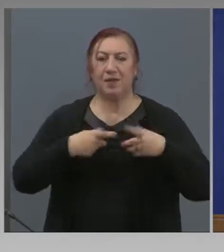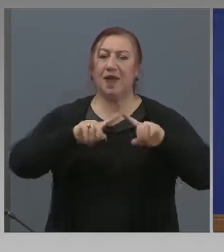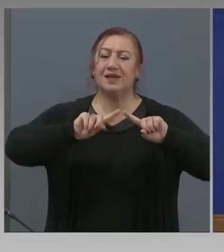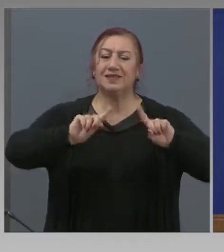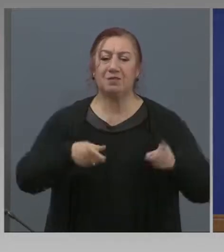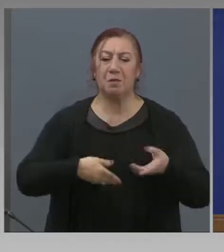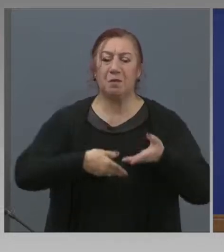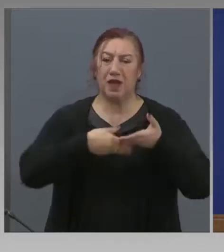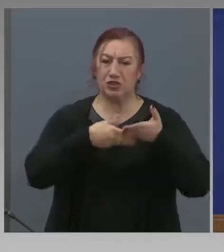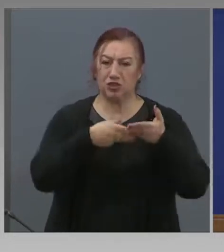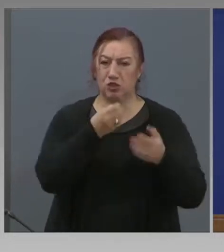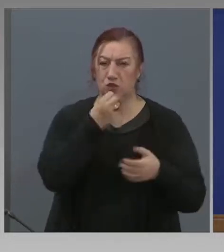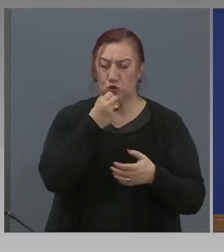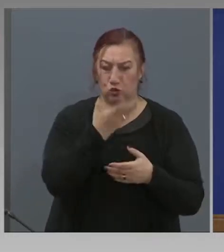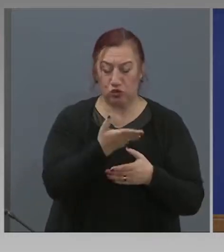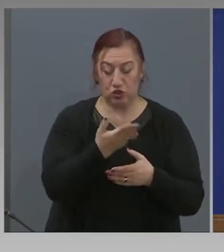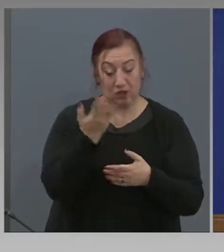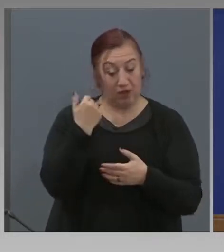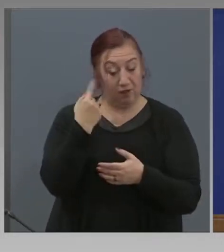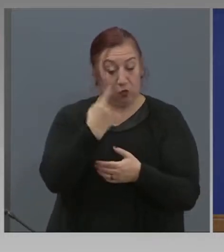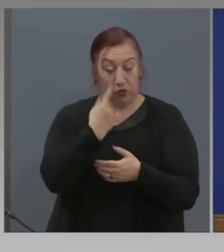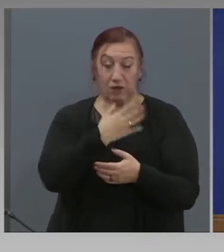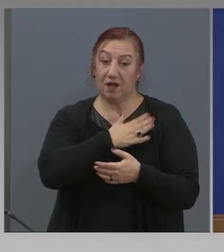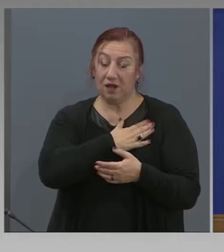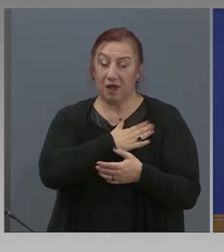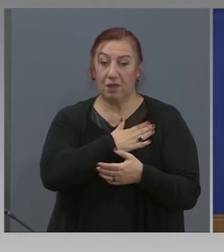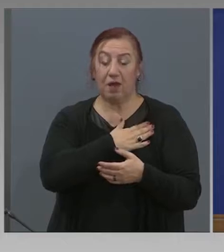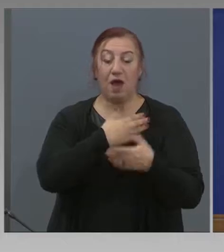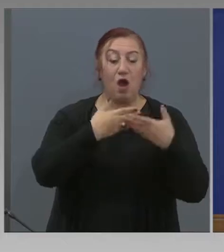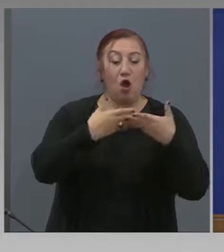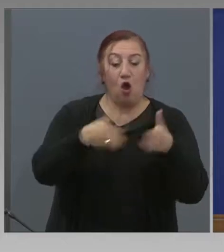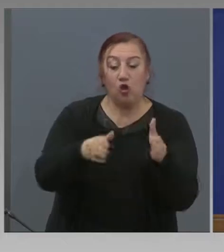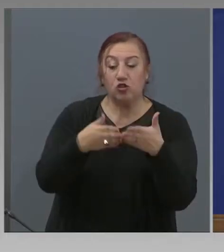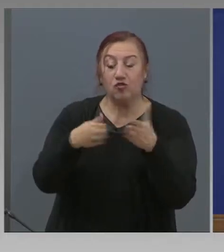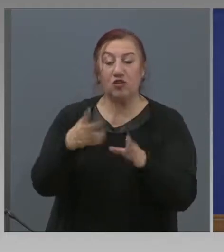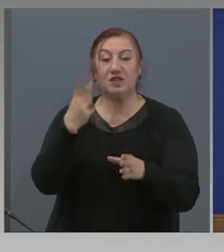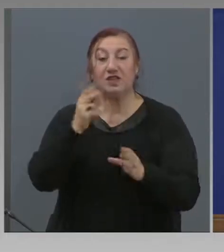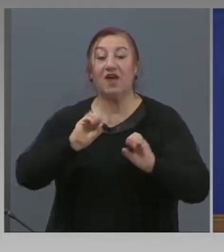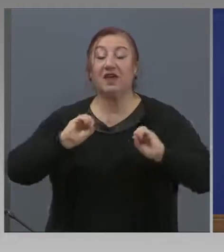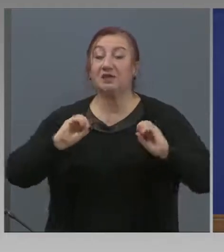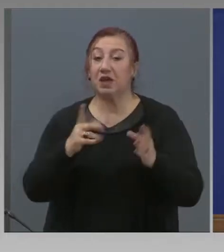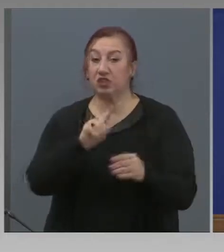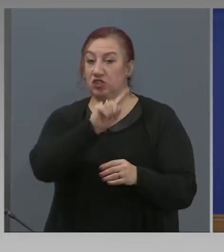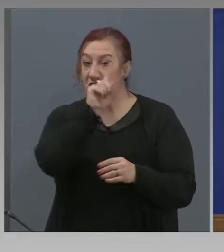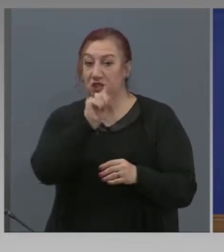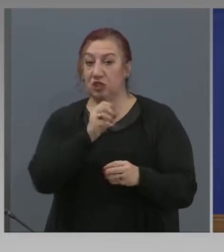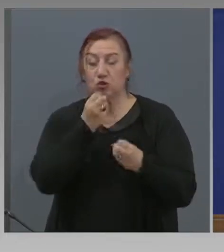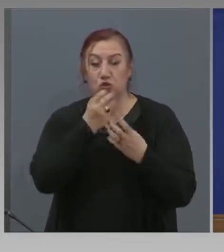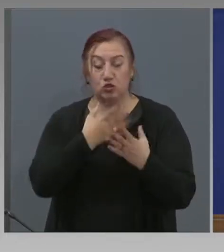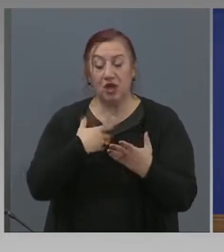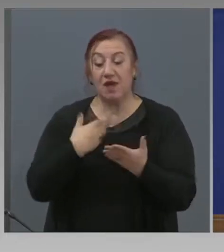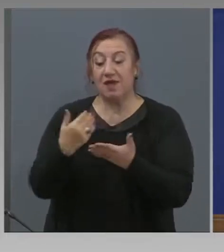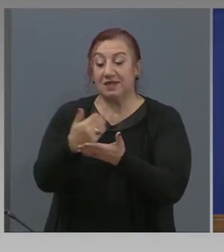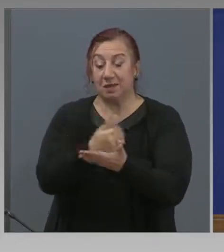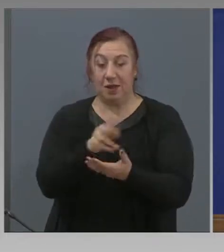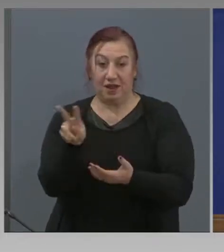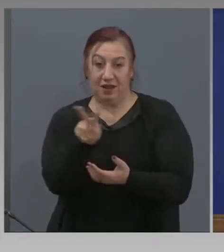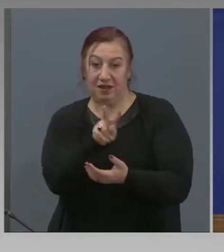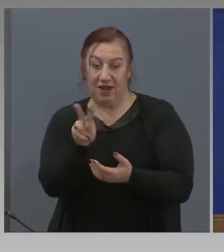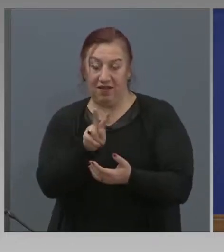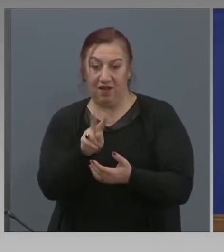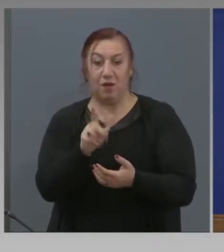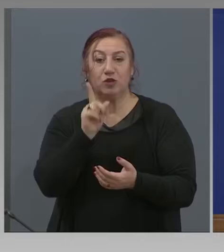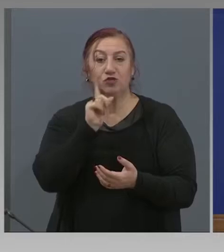Също случай в понеделник е бил такъв. Отворене е за два спешни казуса. Затова е събрана и за на двама човека таксата. Един